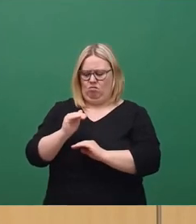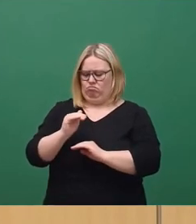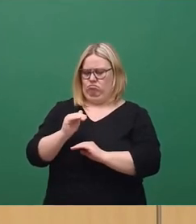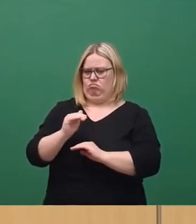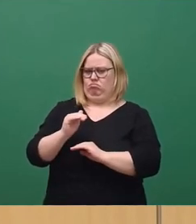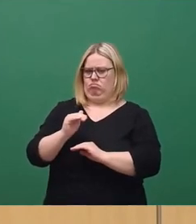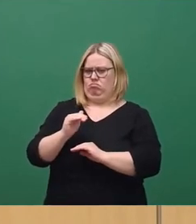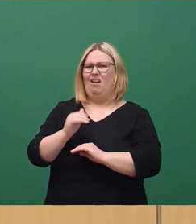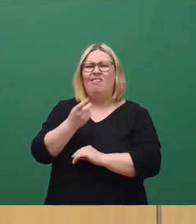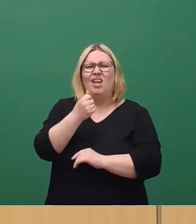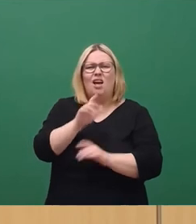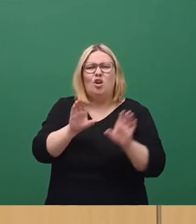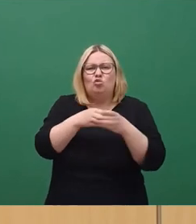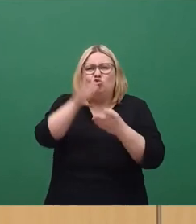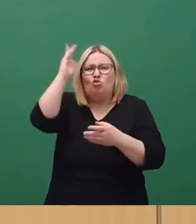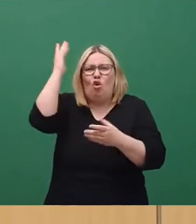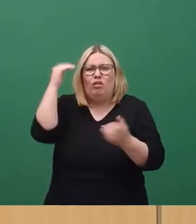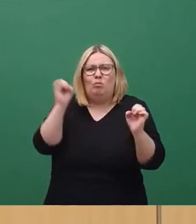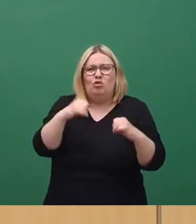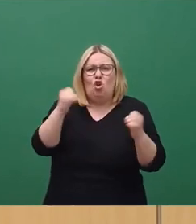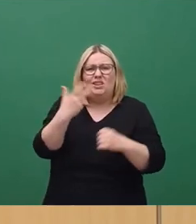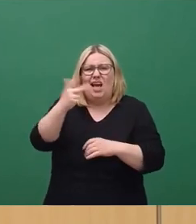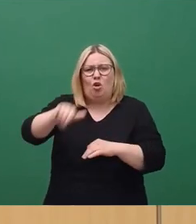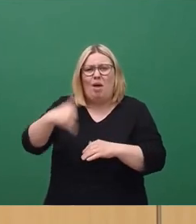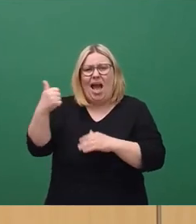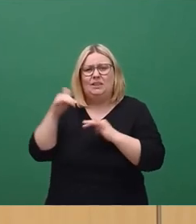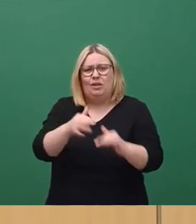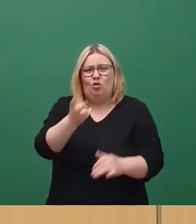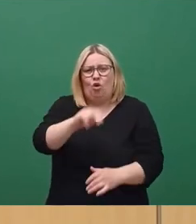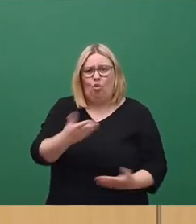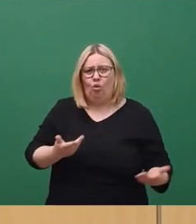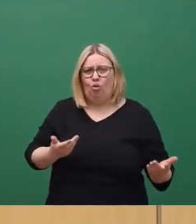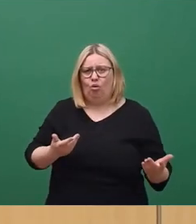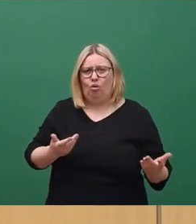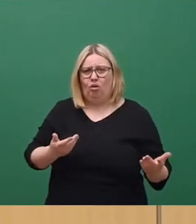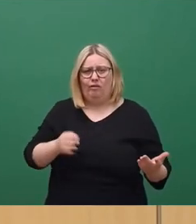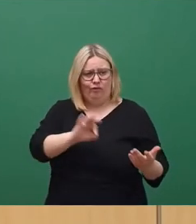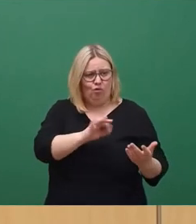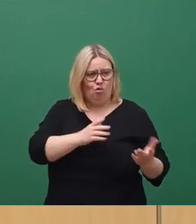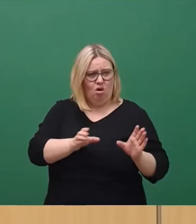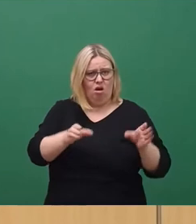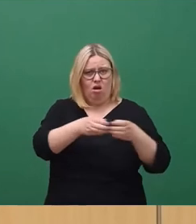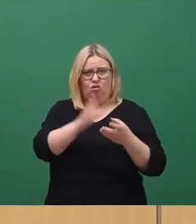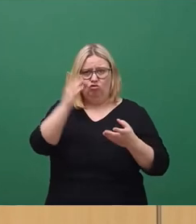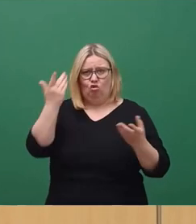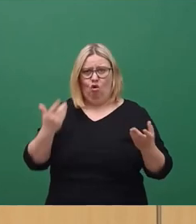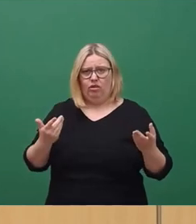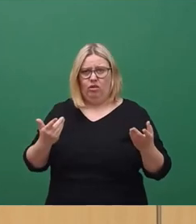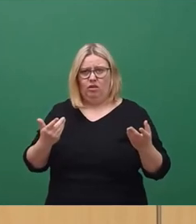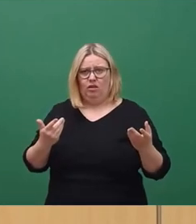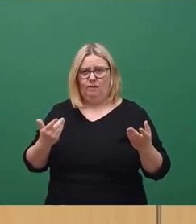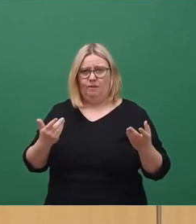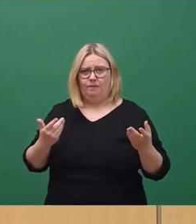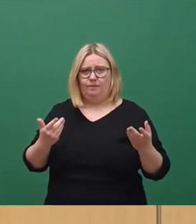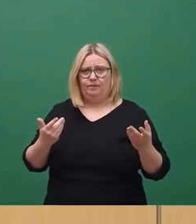Finanzausschuss gerade eben beschlossen. 3,1 Millionen für einen solchen Fonds. Und dann ist auch noch hier das